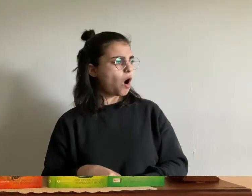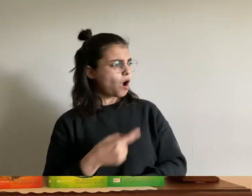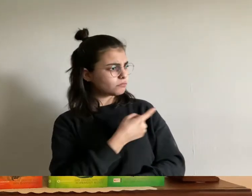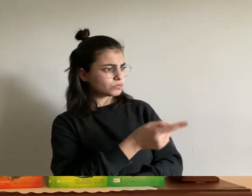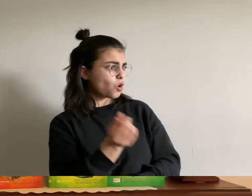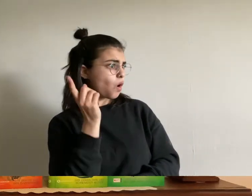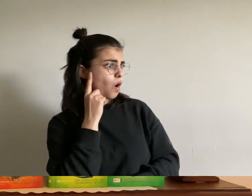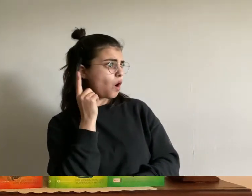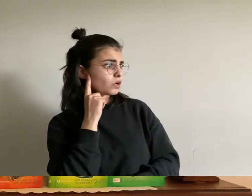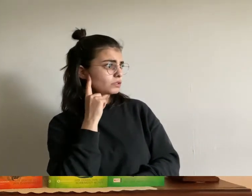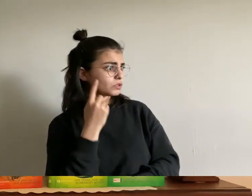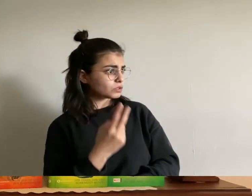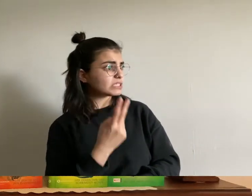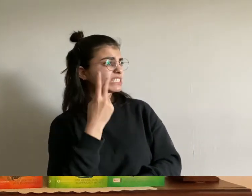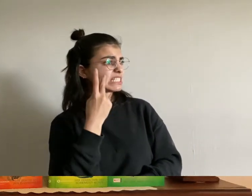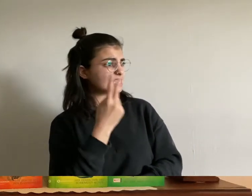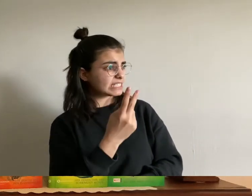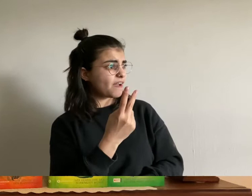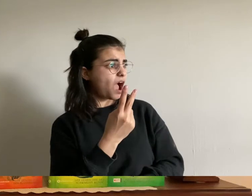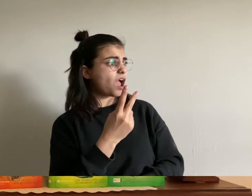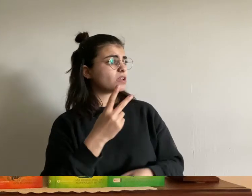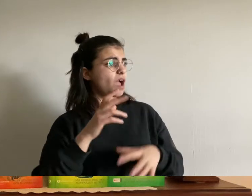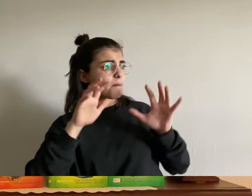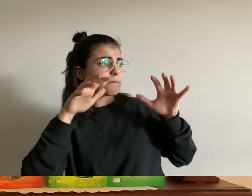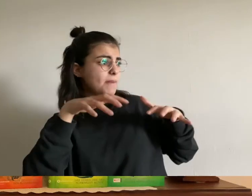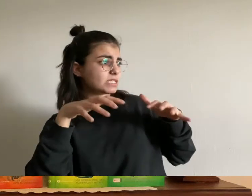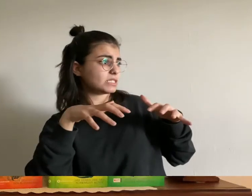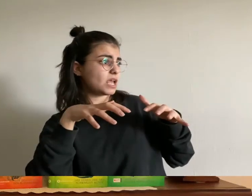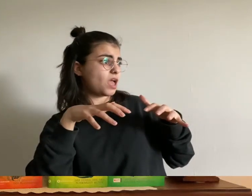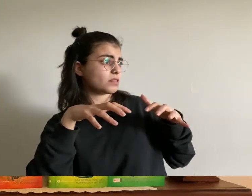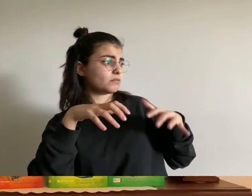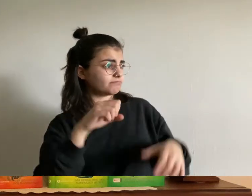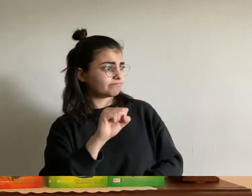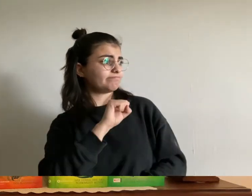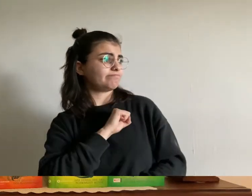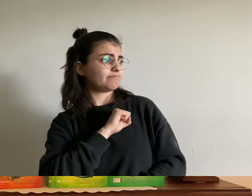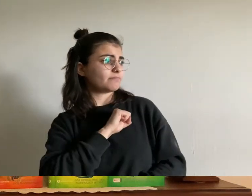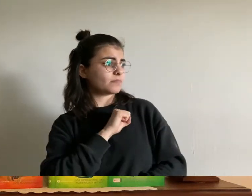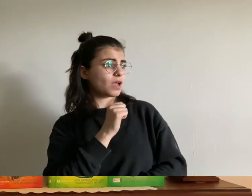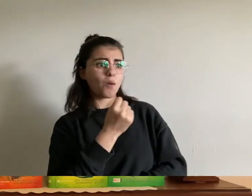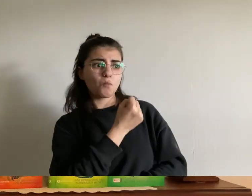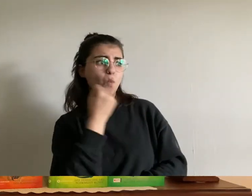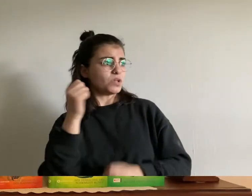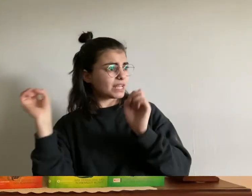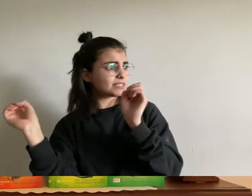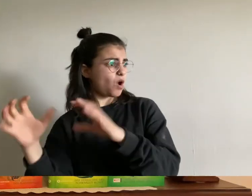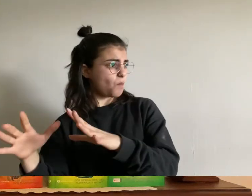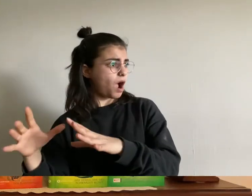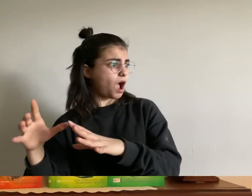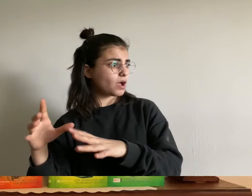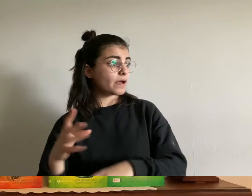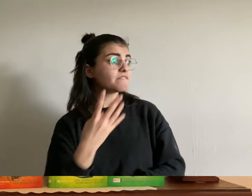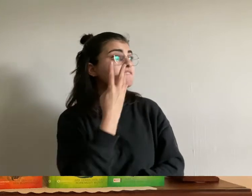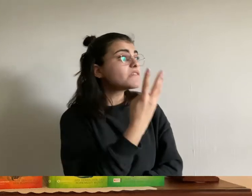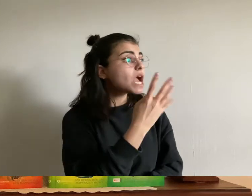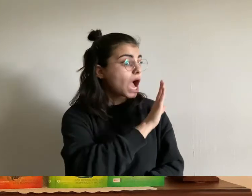gehört zwei der bestien von wolfrat der höllenhund und die riesenspinne wurden von vier kindern besiegt es heißt